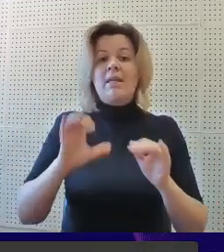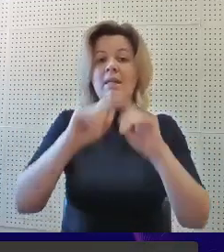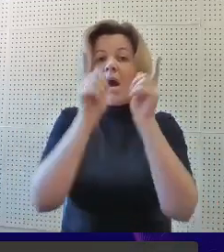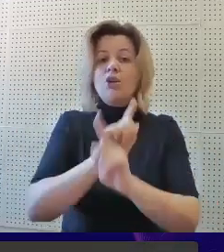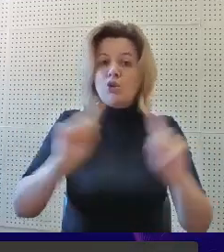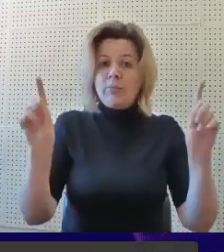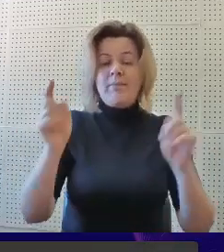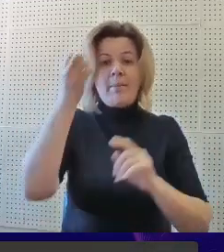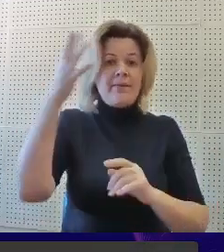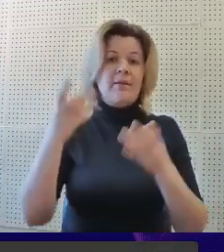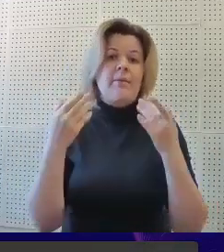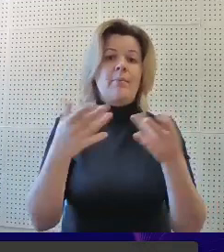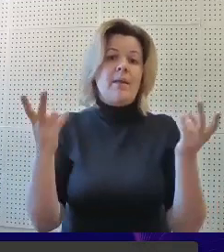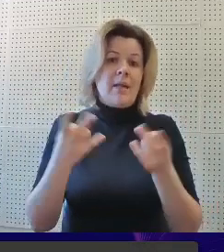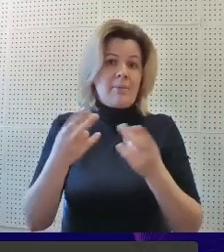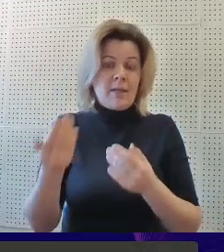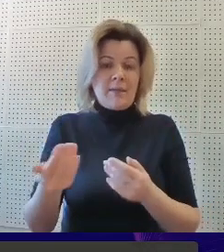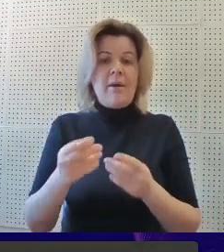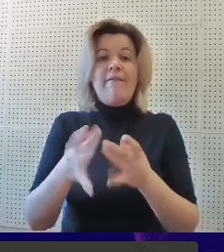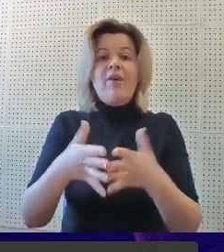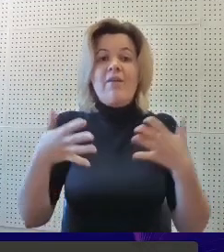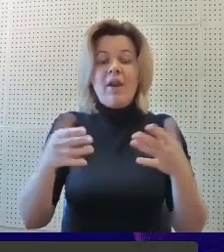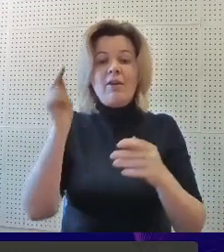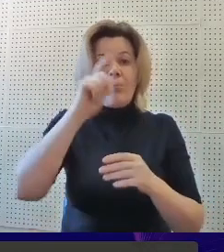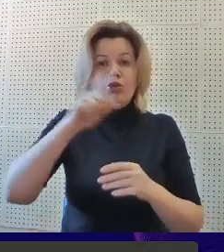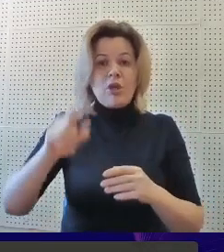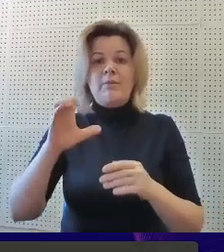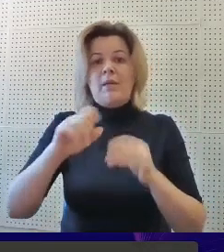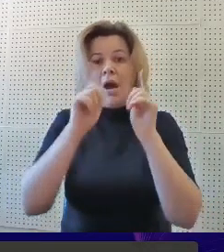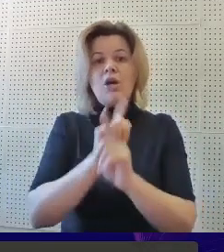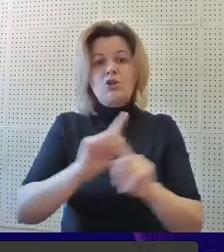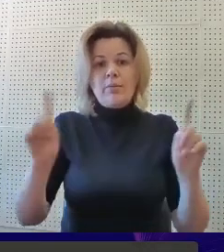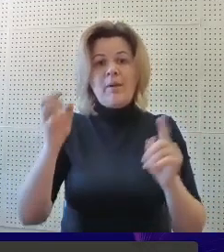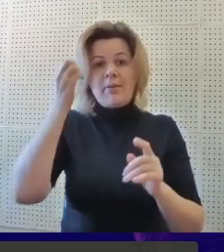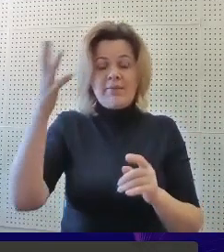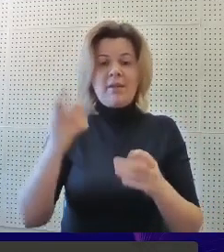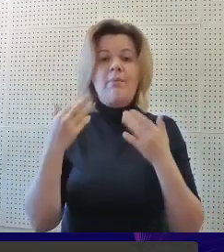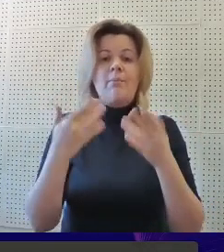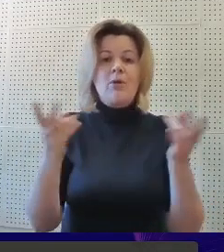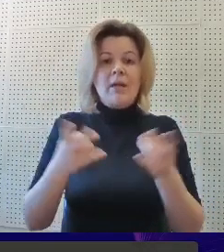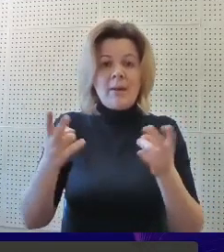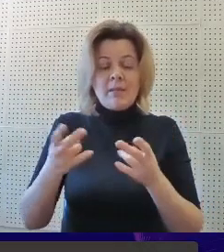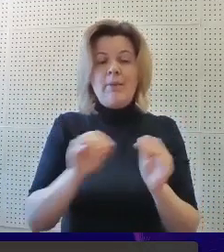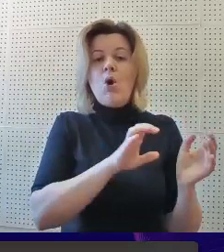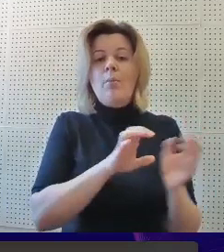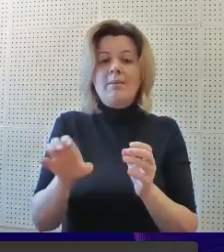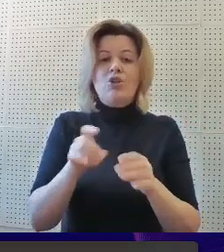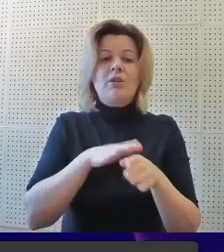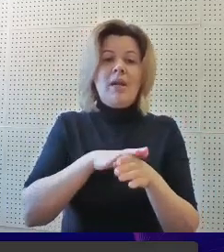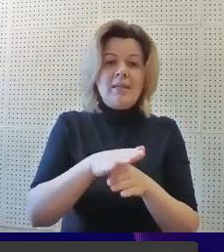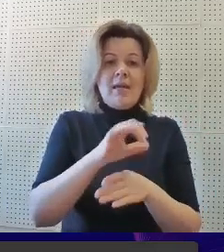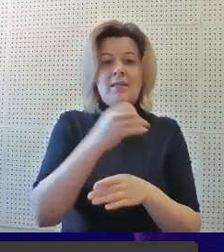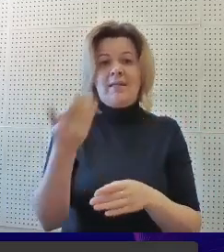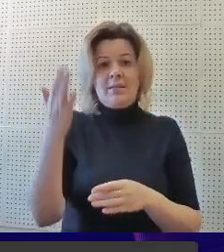особыми образовательными потребностями, выявление обучающихся с особыми образовательными потребностями, обеспечение